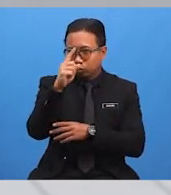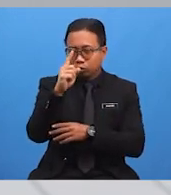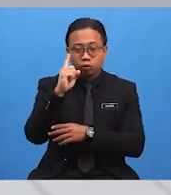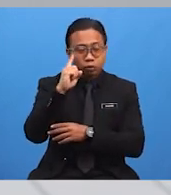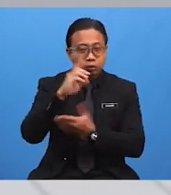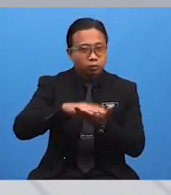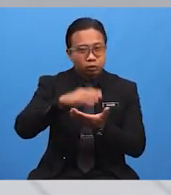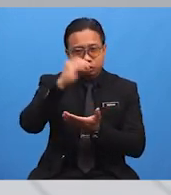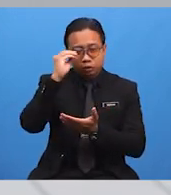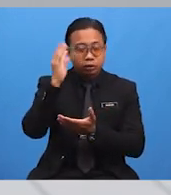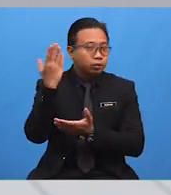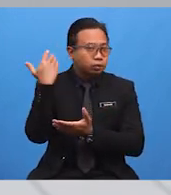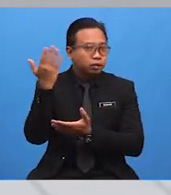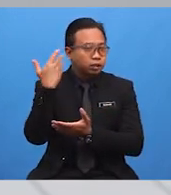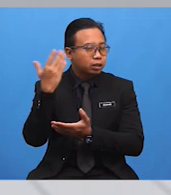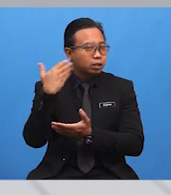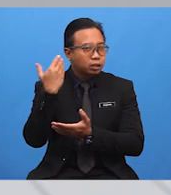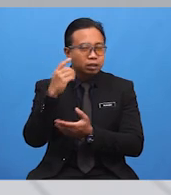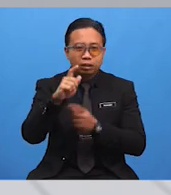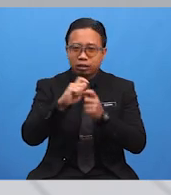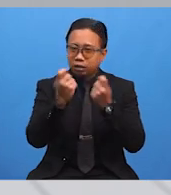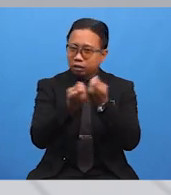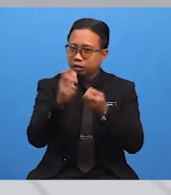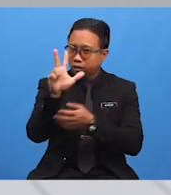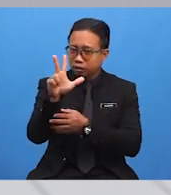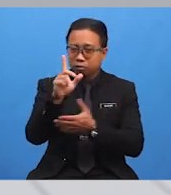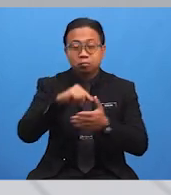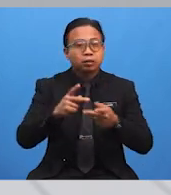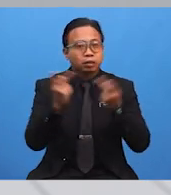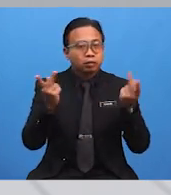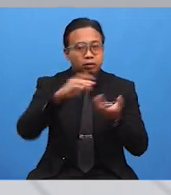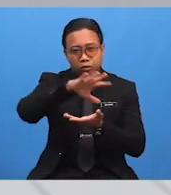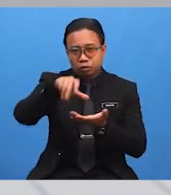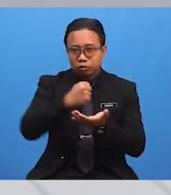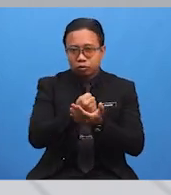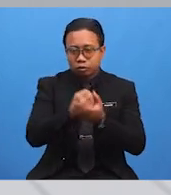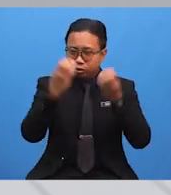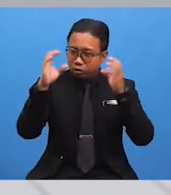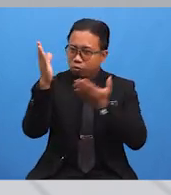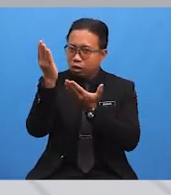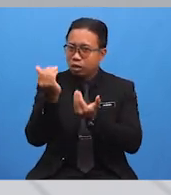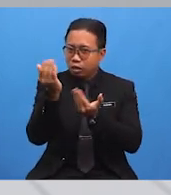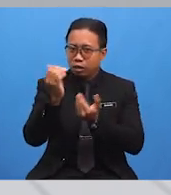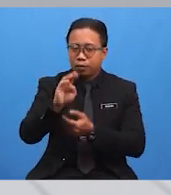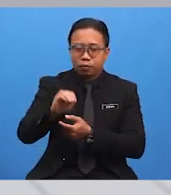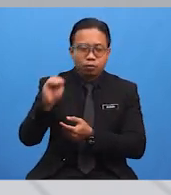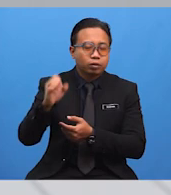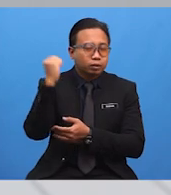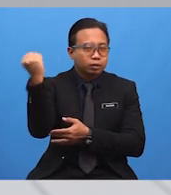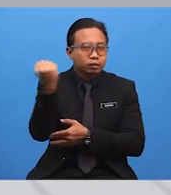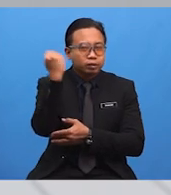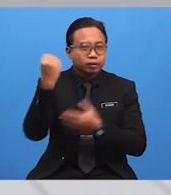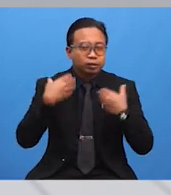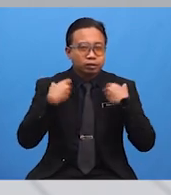Pelajaran Sejarah Tingkatan 3. Apa khabar semua? Cikgu berharap murid-murid sentiasa